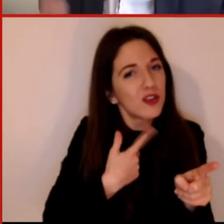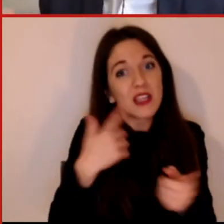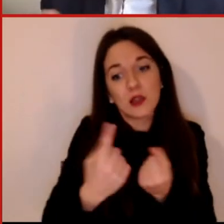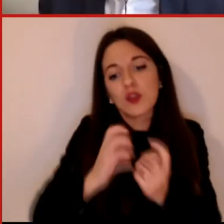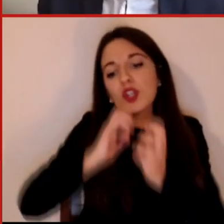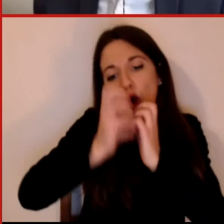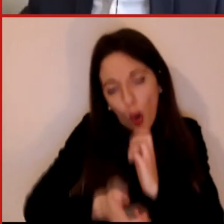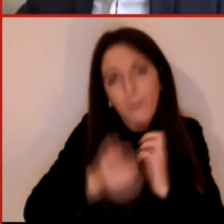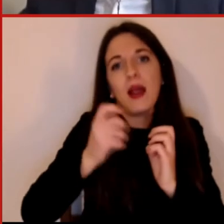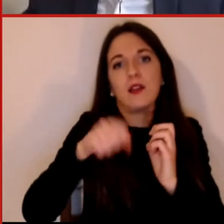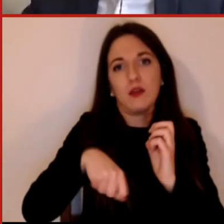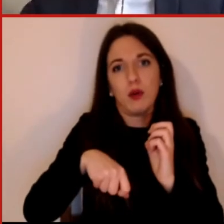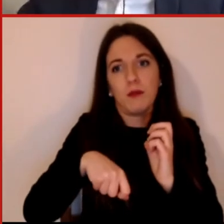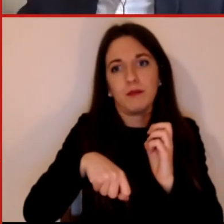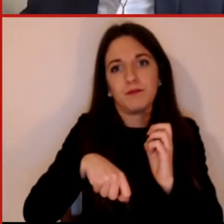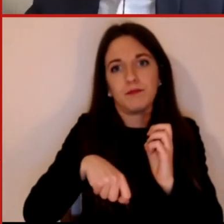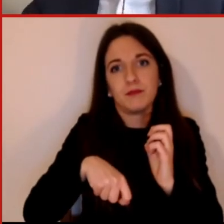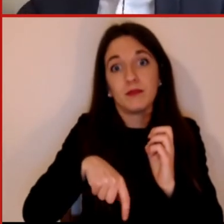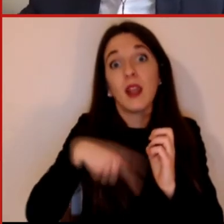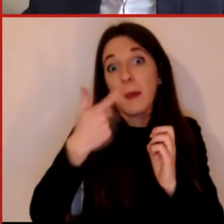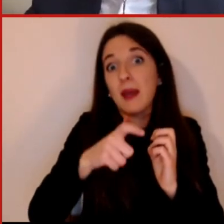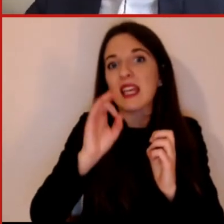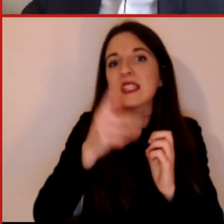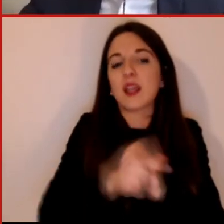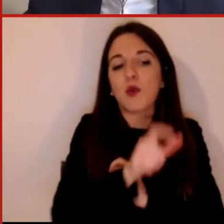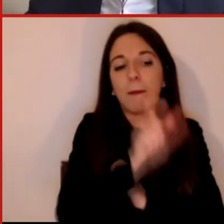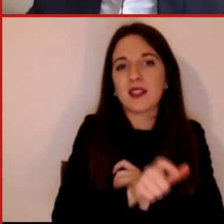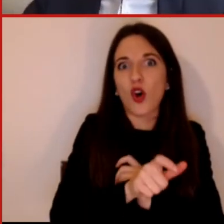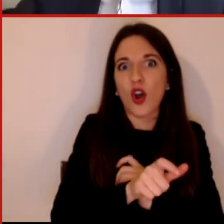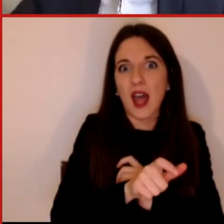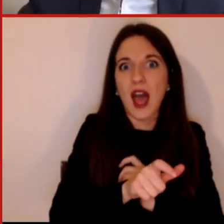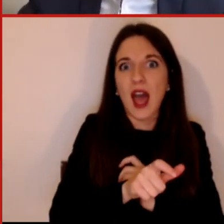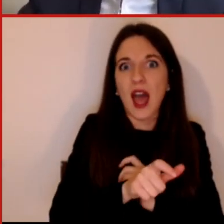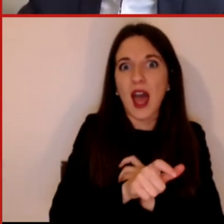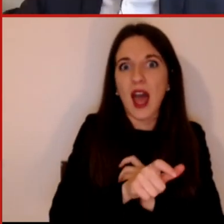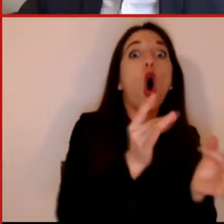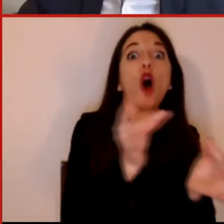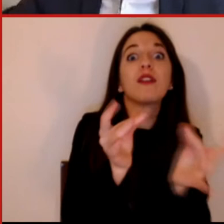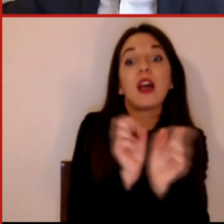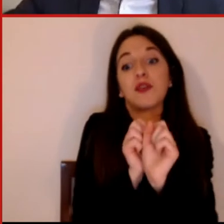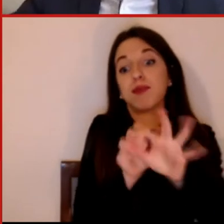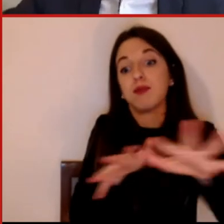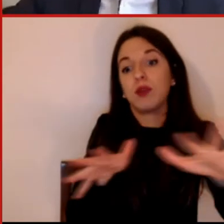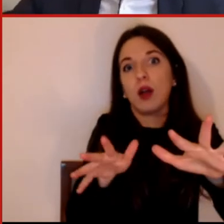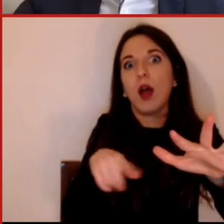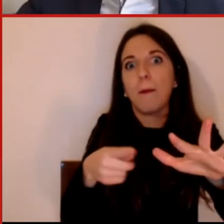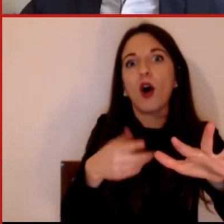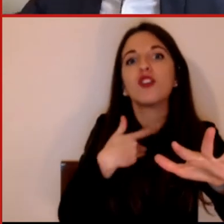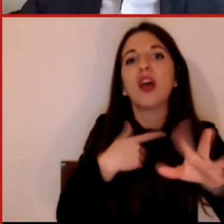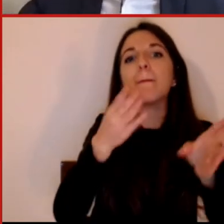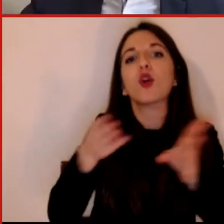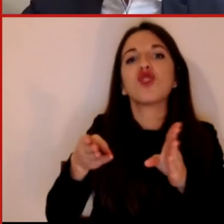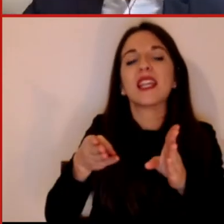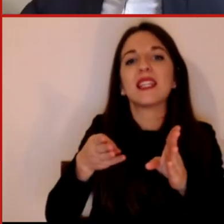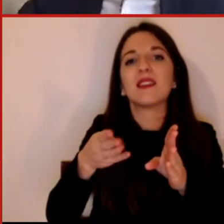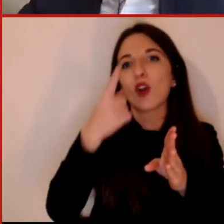semplicemente moltiplicativo rispetto a quello che è la complessità dei processi moltiplicativi e che quindi in qualche modo diventano